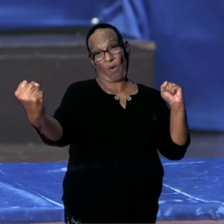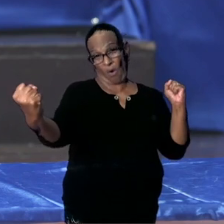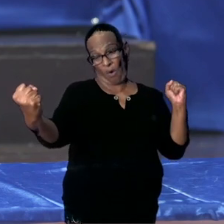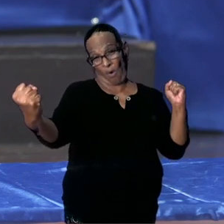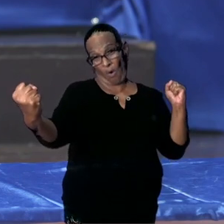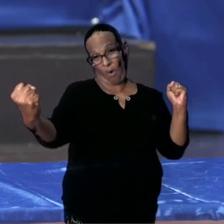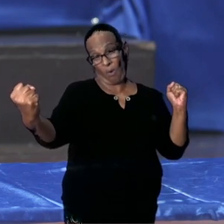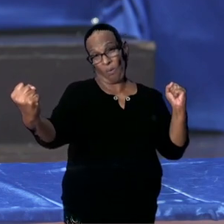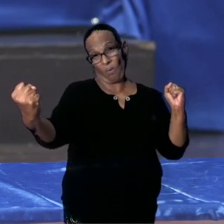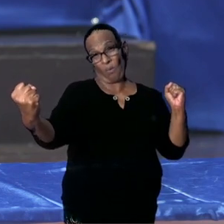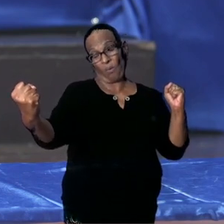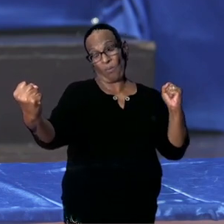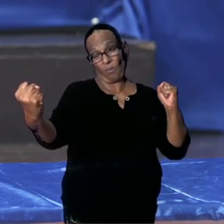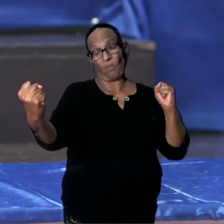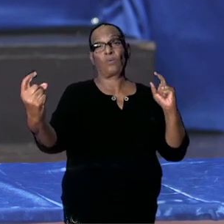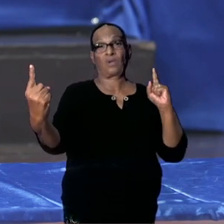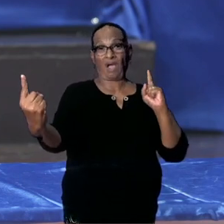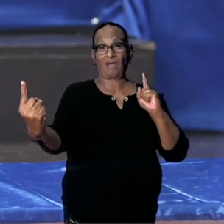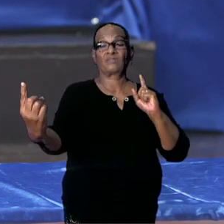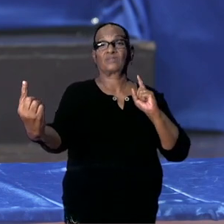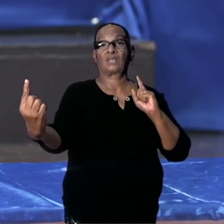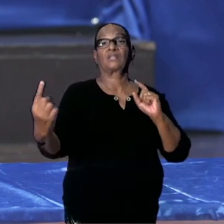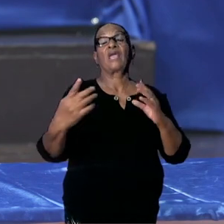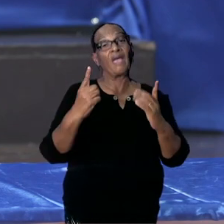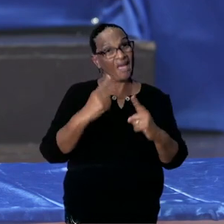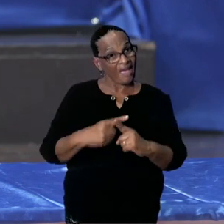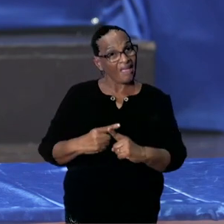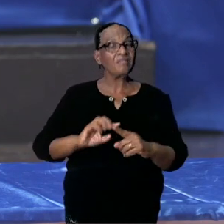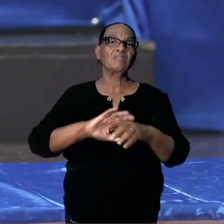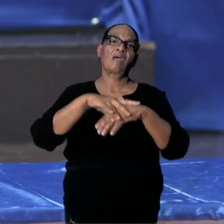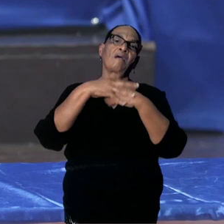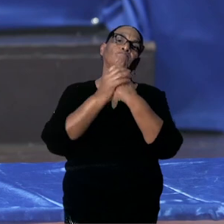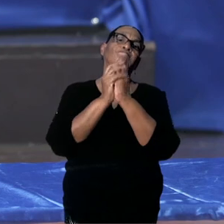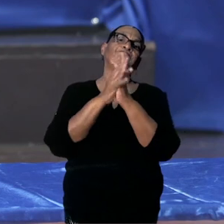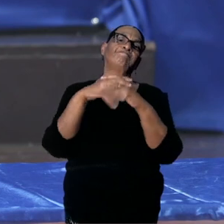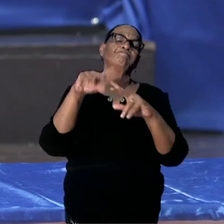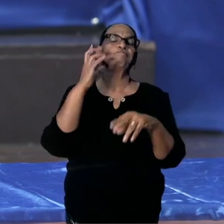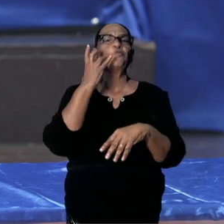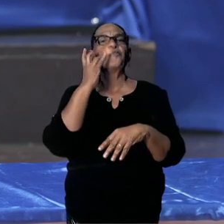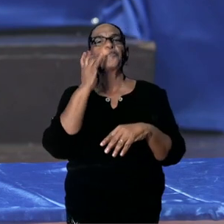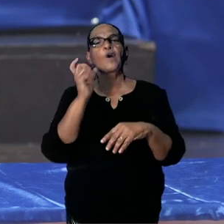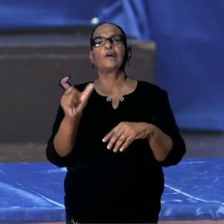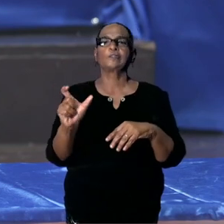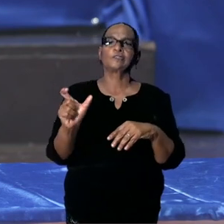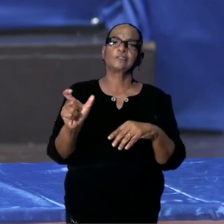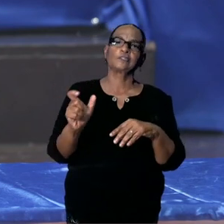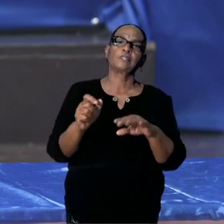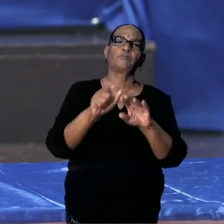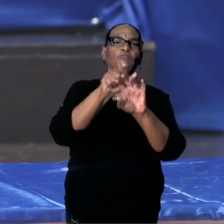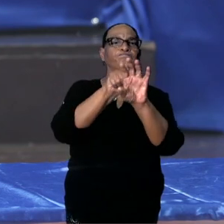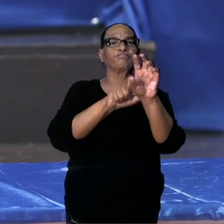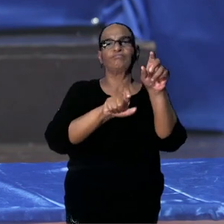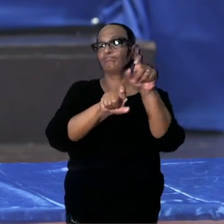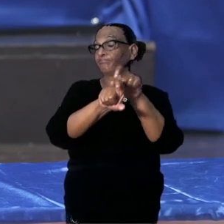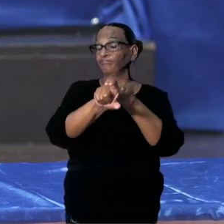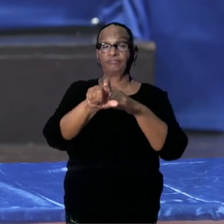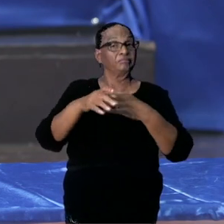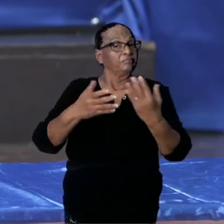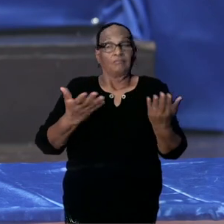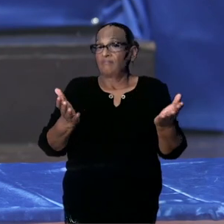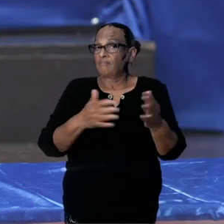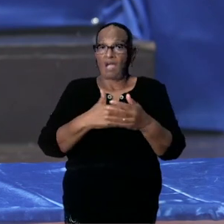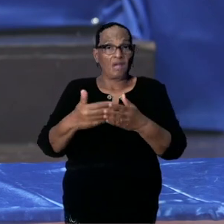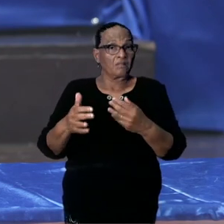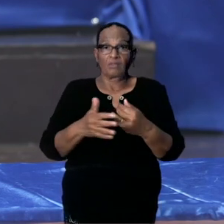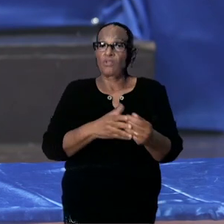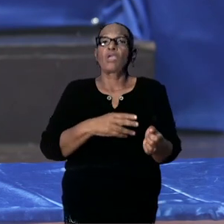-afstand in acht te nemen. En uw handen regelmatig met water en zeep te wassen of gebruik te maken van een